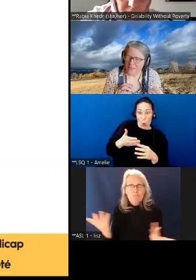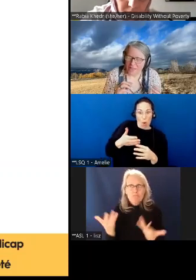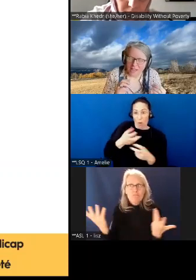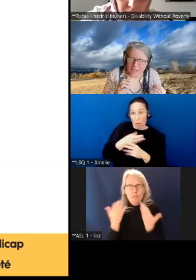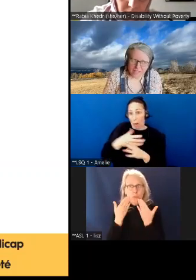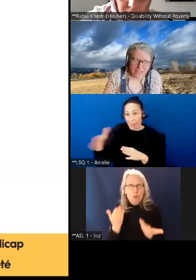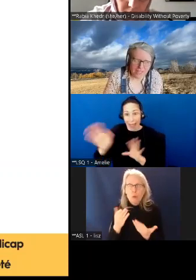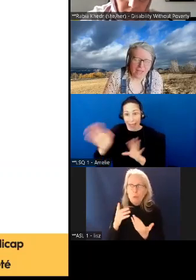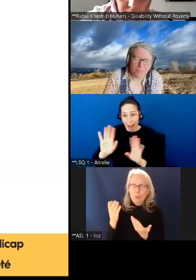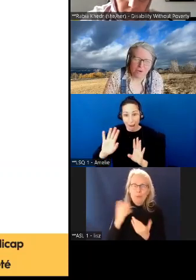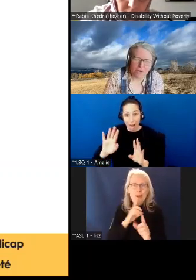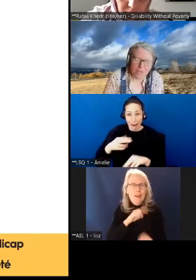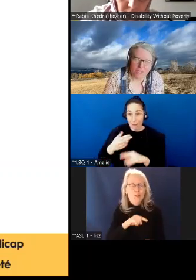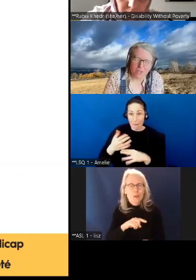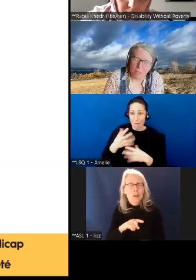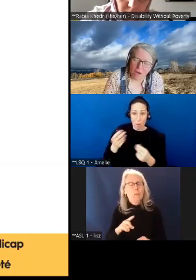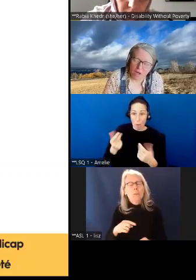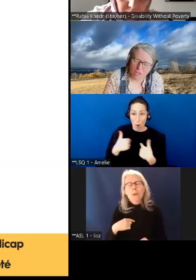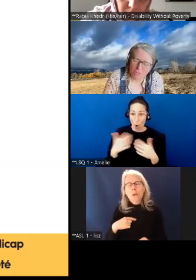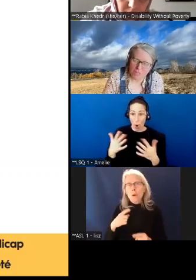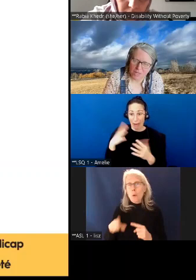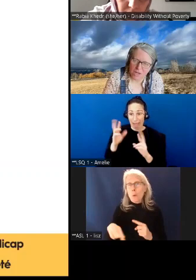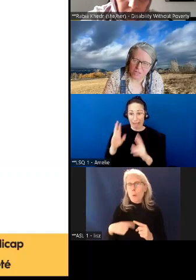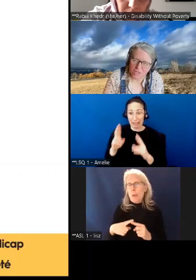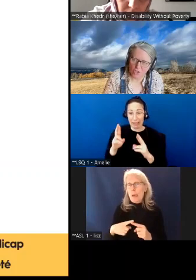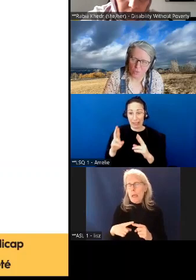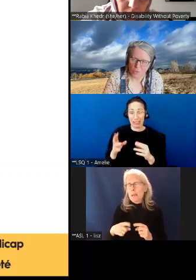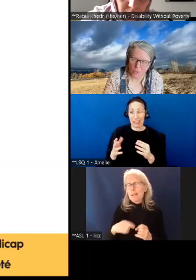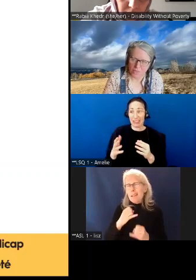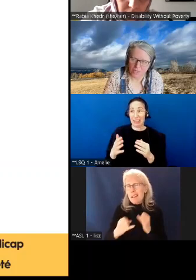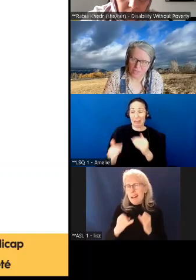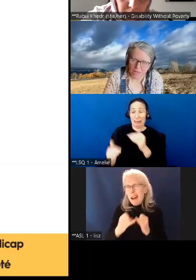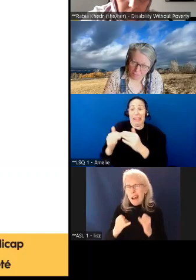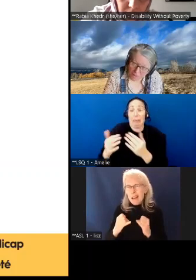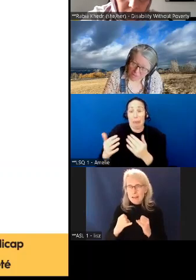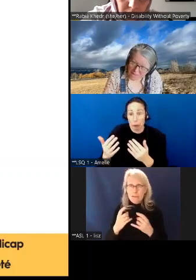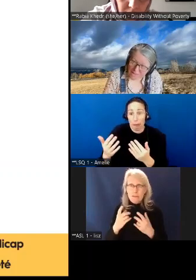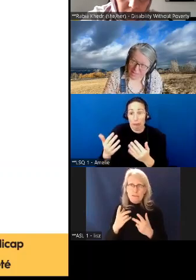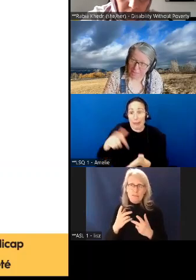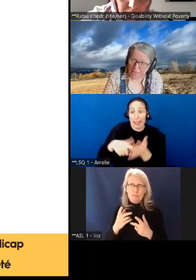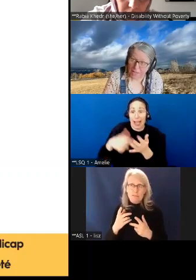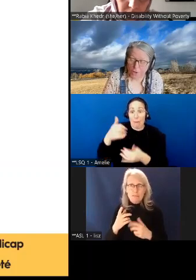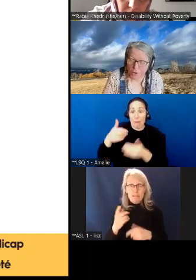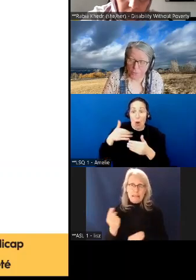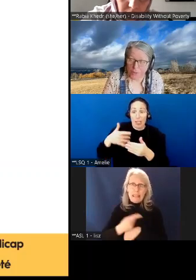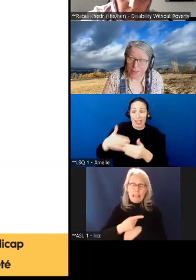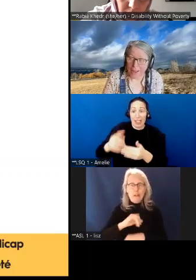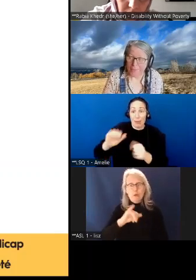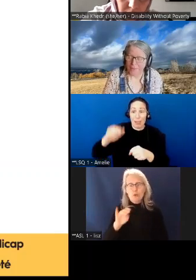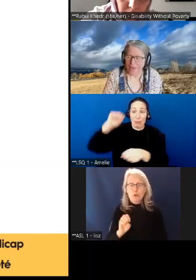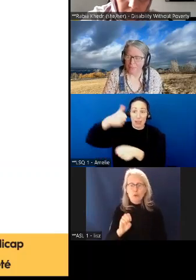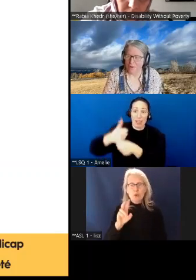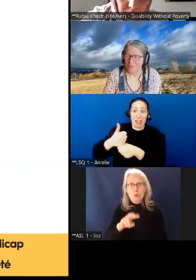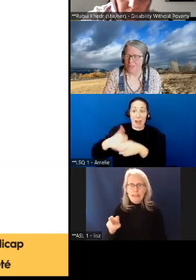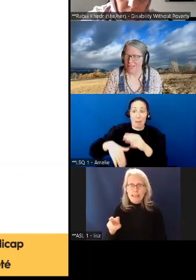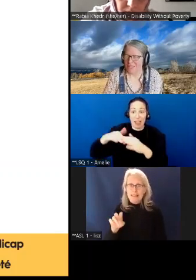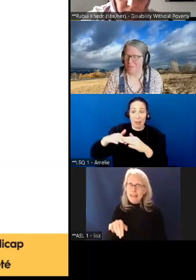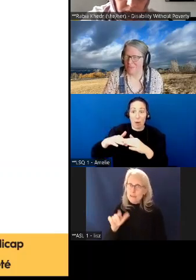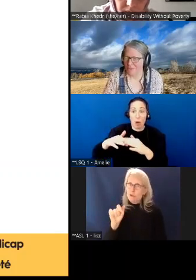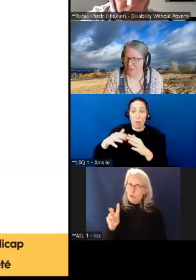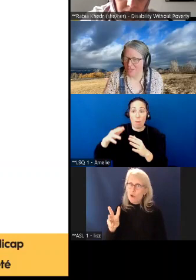tard. Et au plus tard que ce processus peut démarrer, c'est le